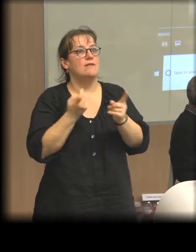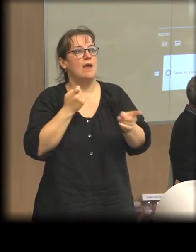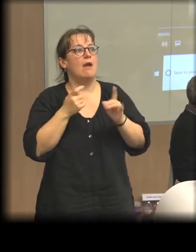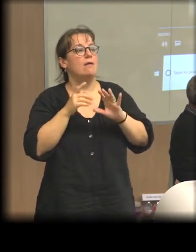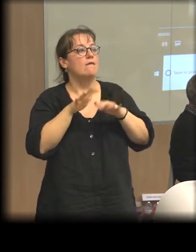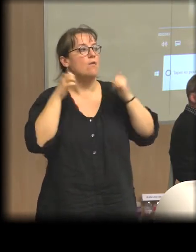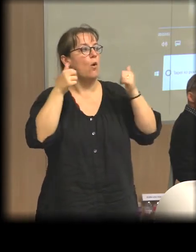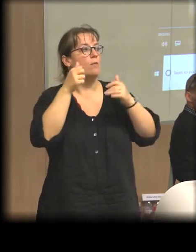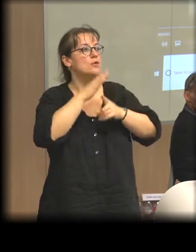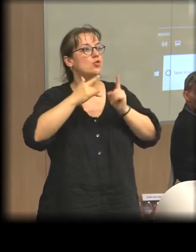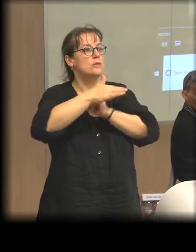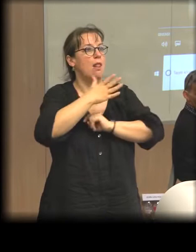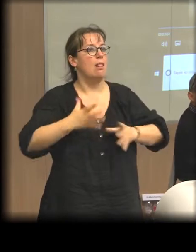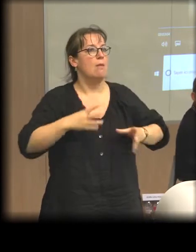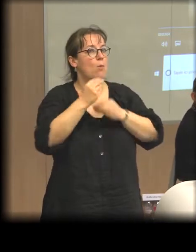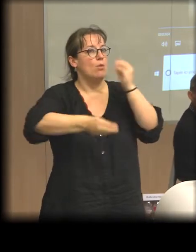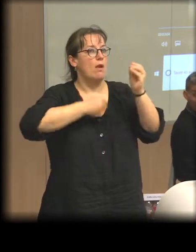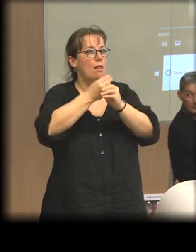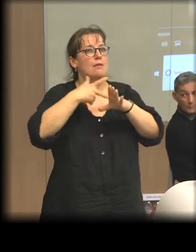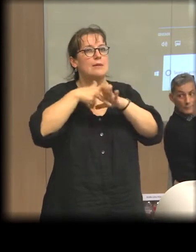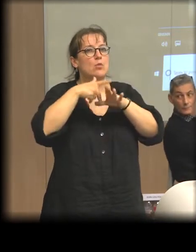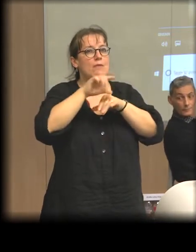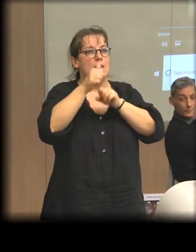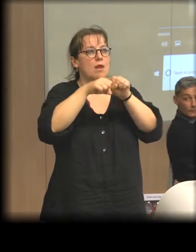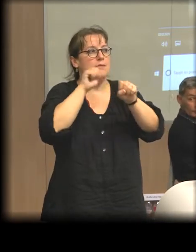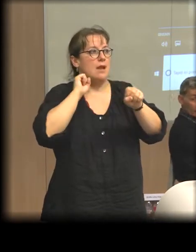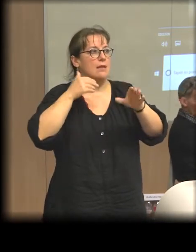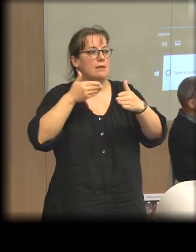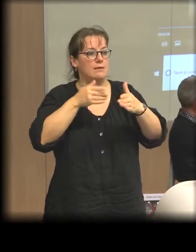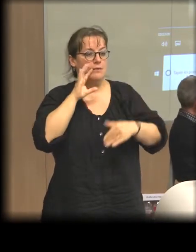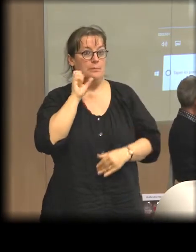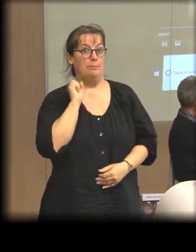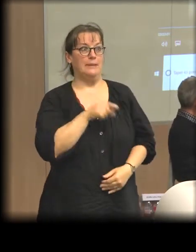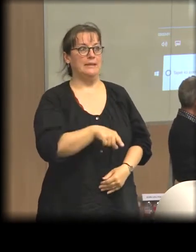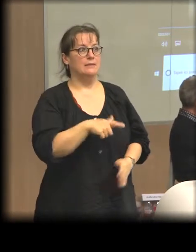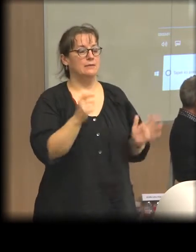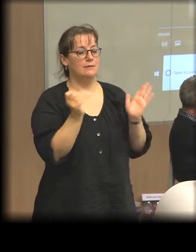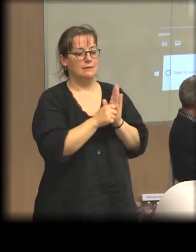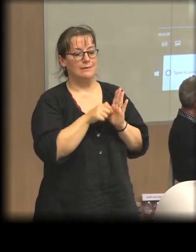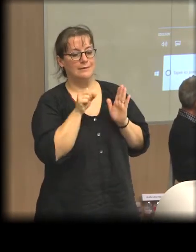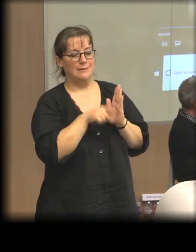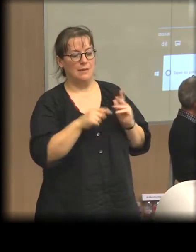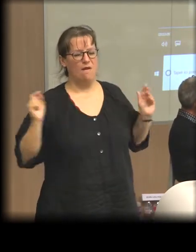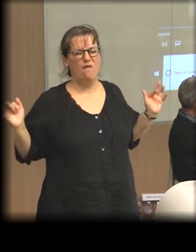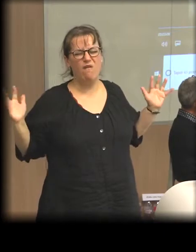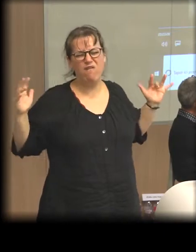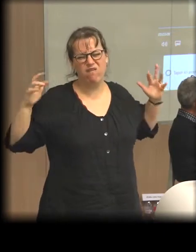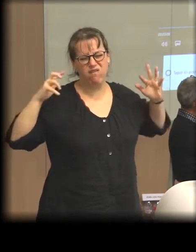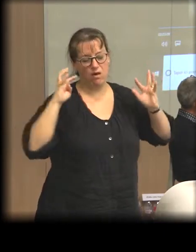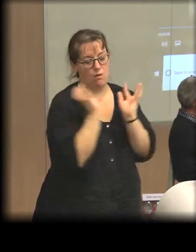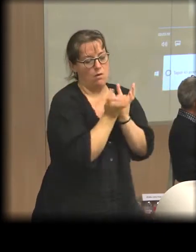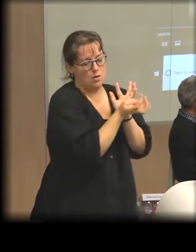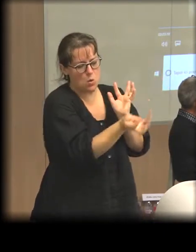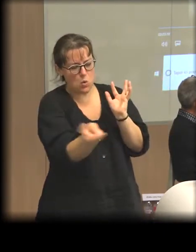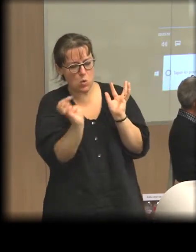mondial dans la première partie du XXIe siècle. C'est en effet au Forum social mondial que se constitue le